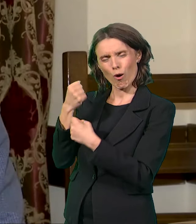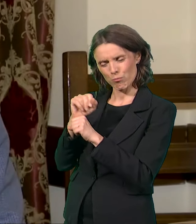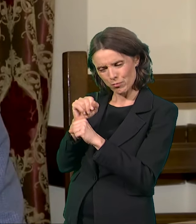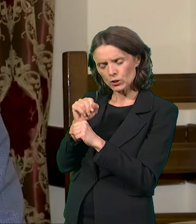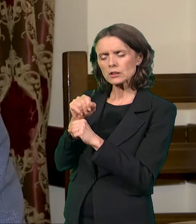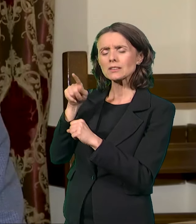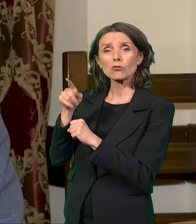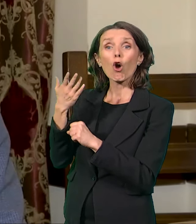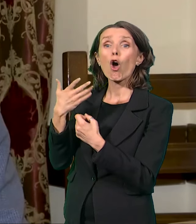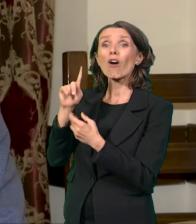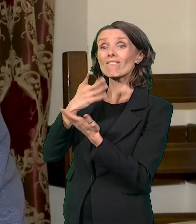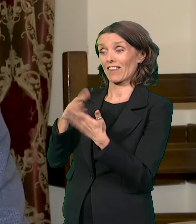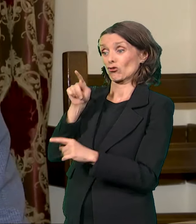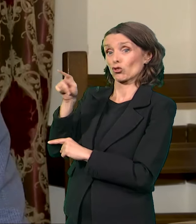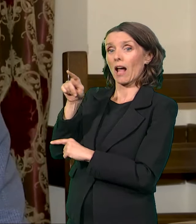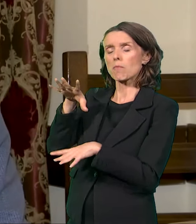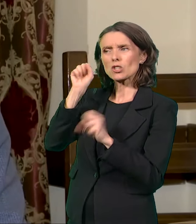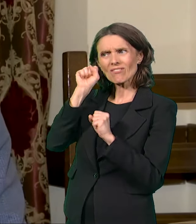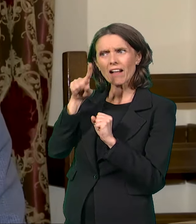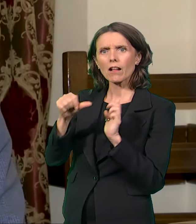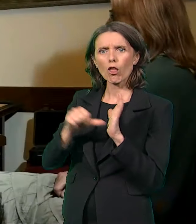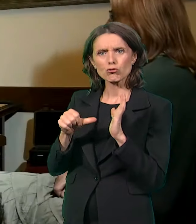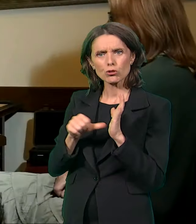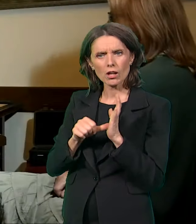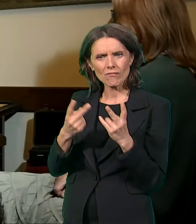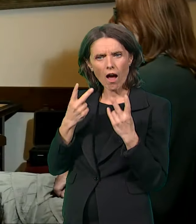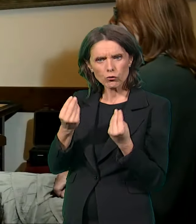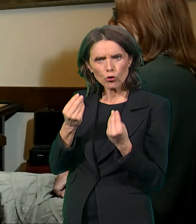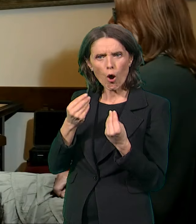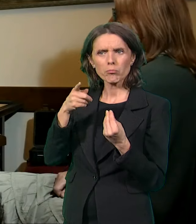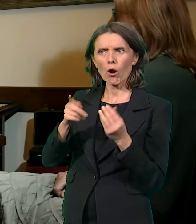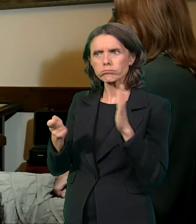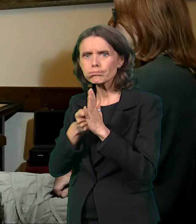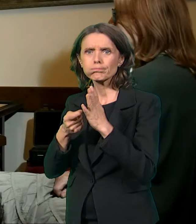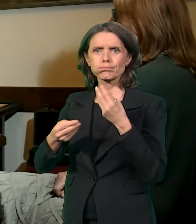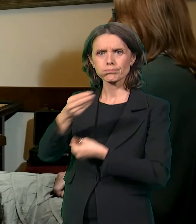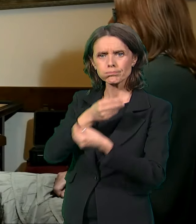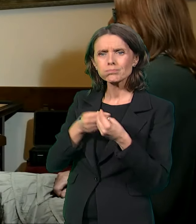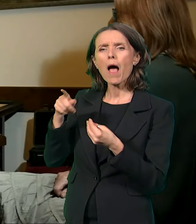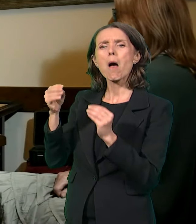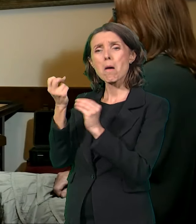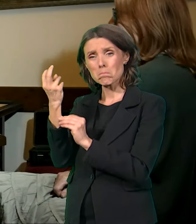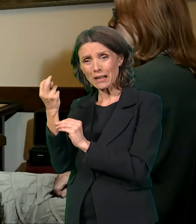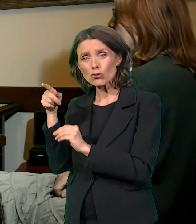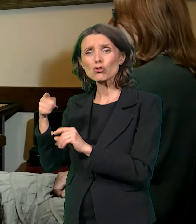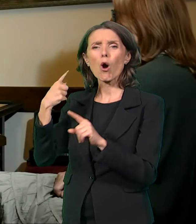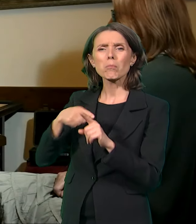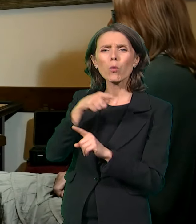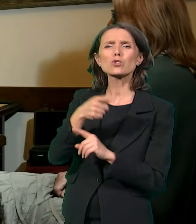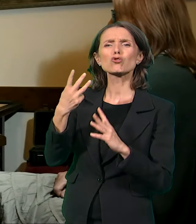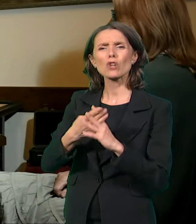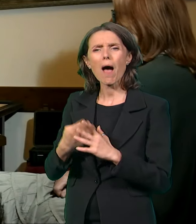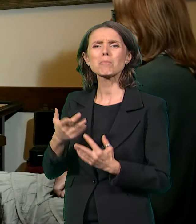U Brčkom pa jovamo oko Šapca, Ložniče, Valjeva. U to